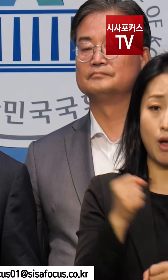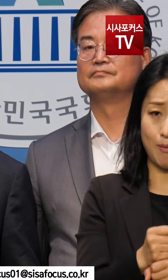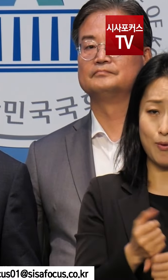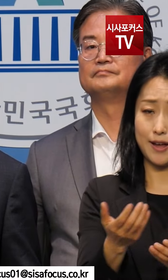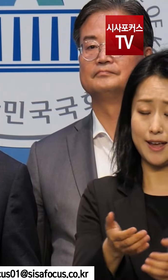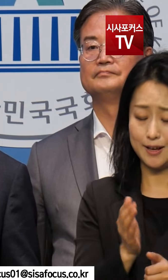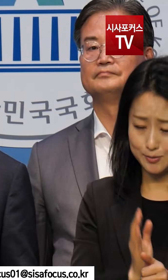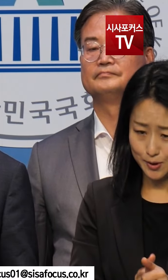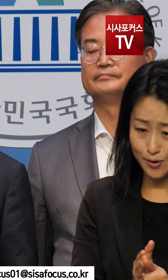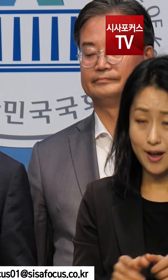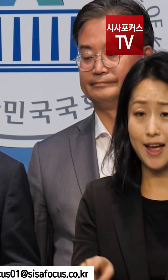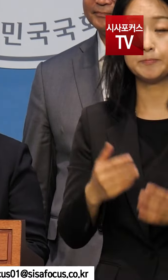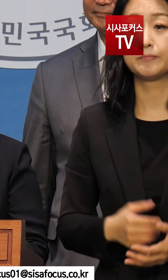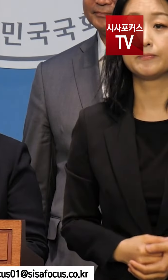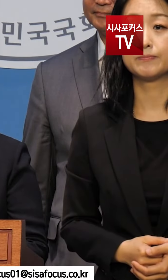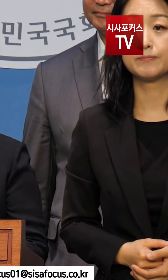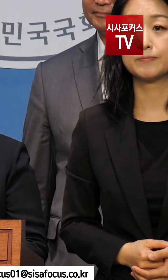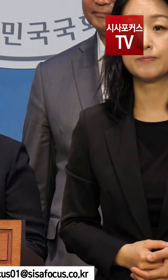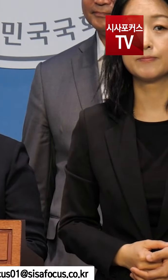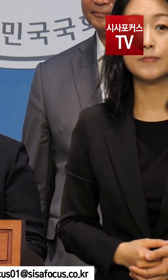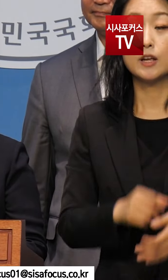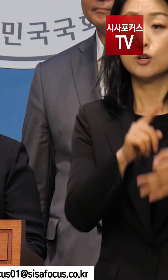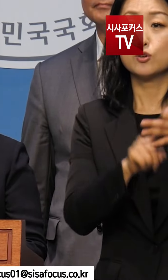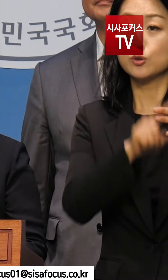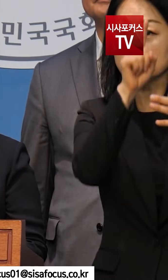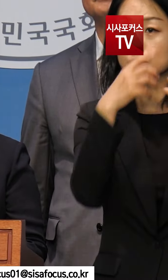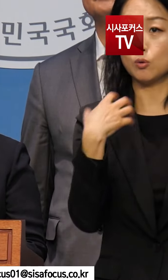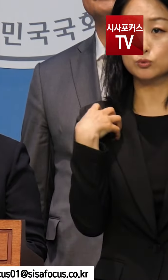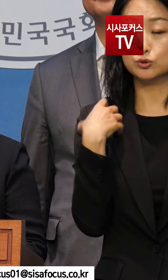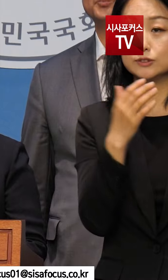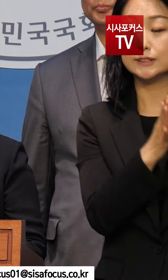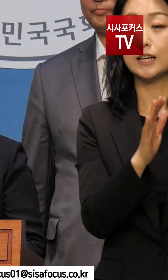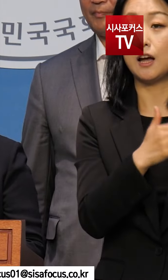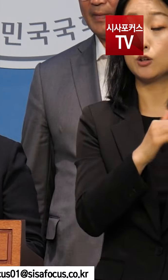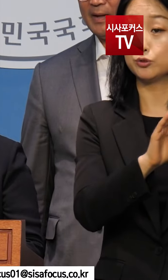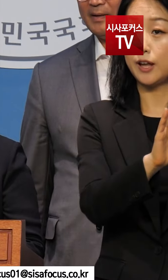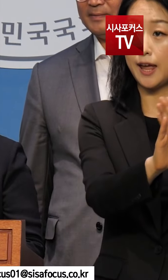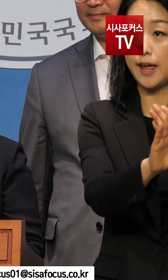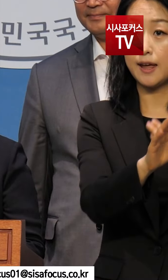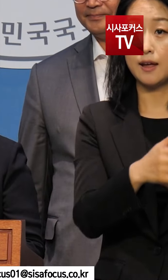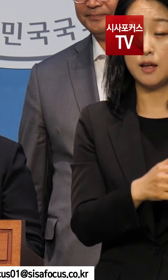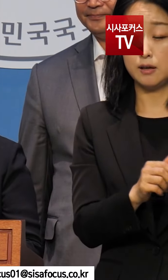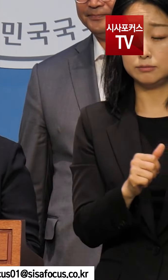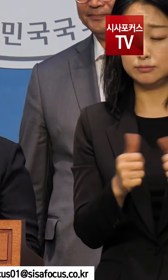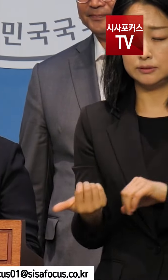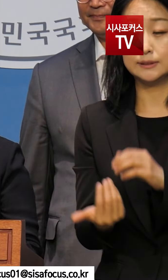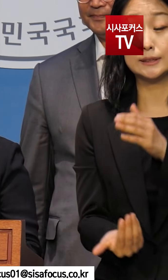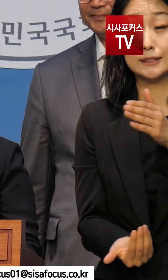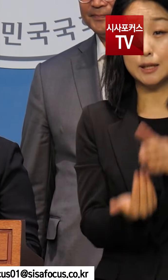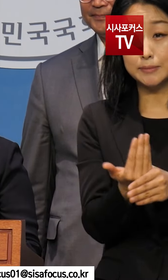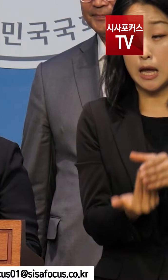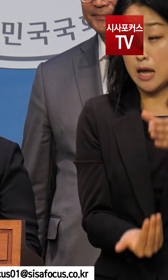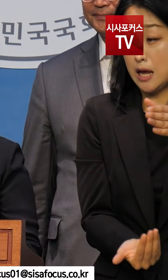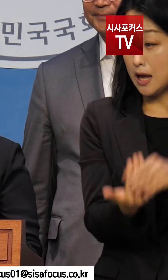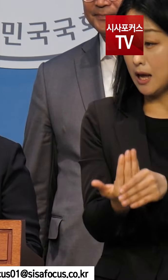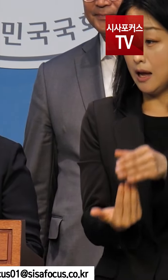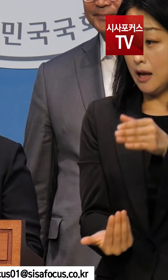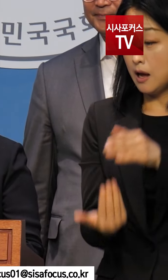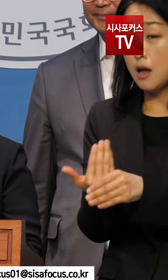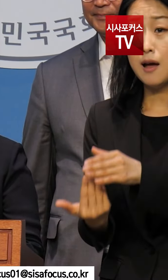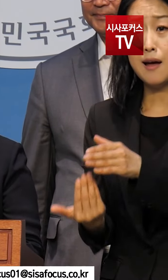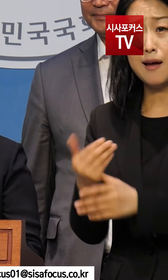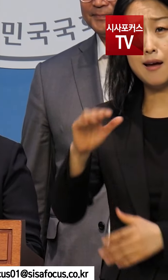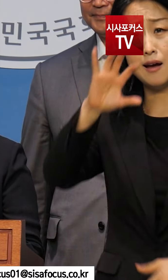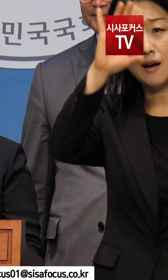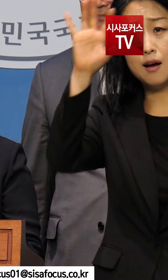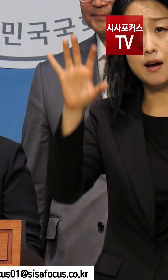간곡히 호소드립니다. 윤석열 정부 출범 후 수많은 사상자를 낸 참사가 연이어 발생하고